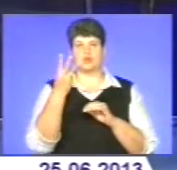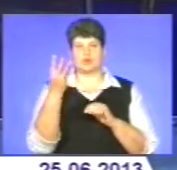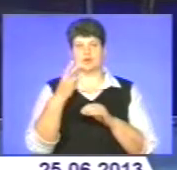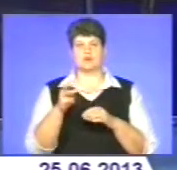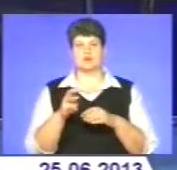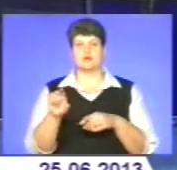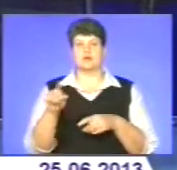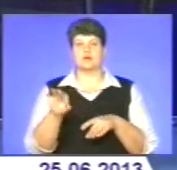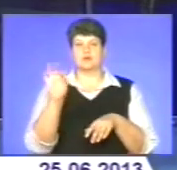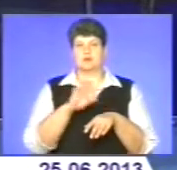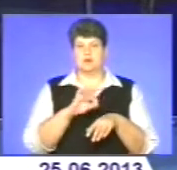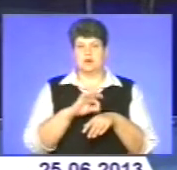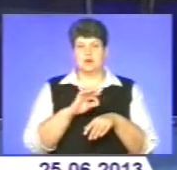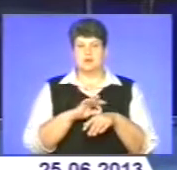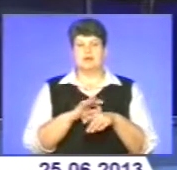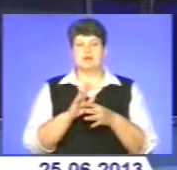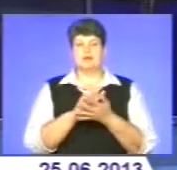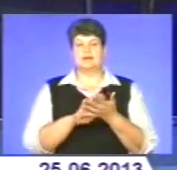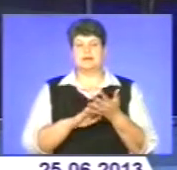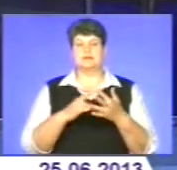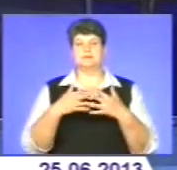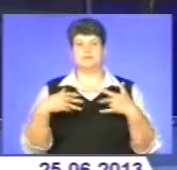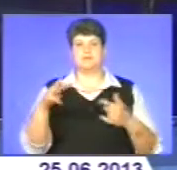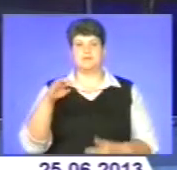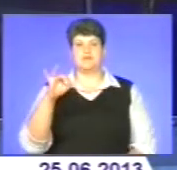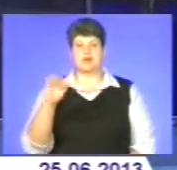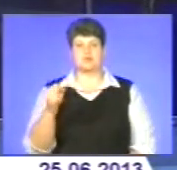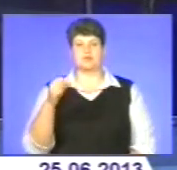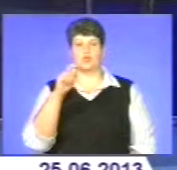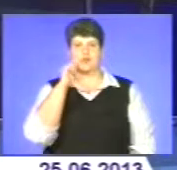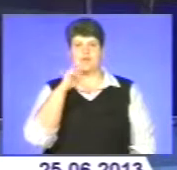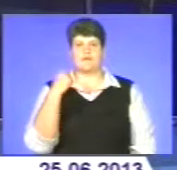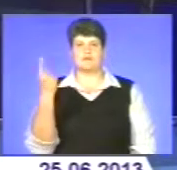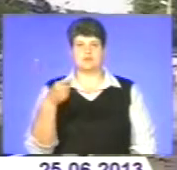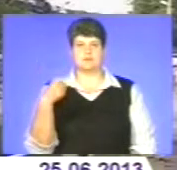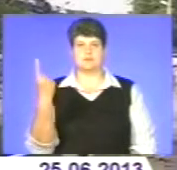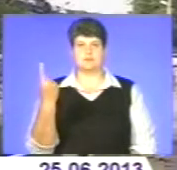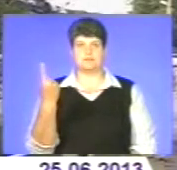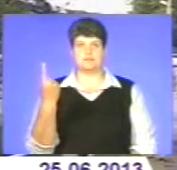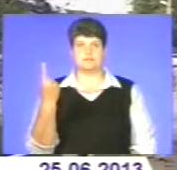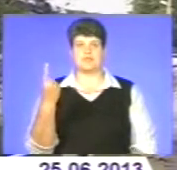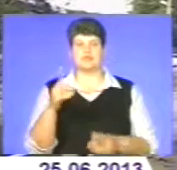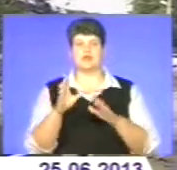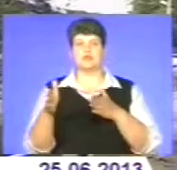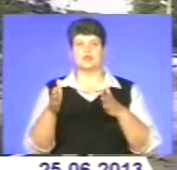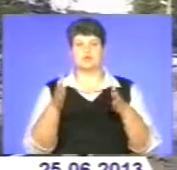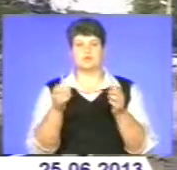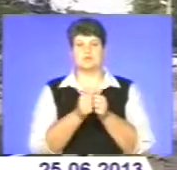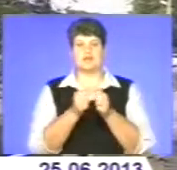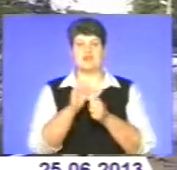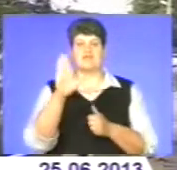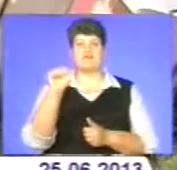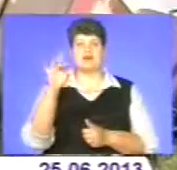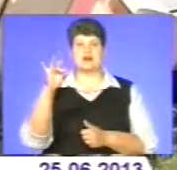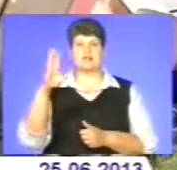Детальніше у сюжеті сектору зв'язків з громадськістю УМВС України в області. На автодорозі поблизу села Варваринці